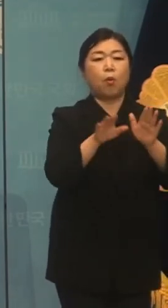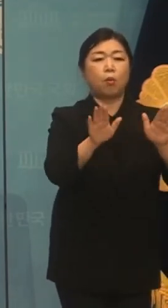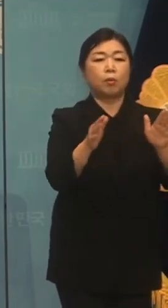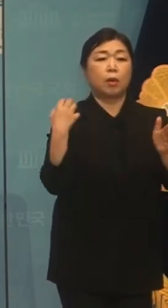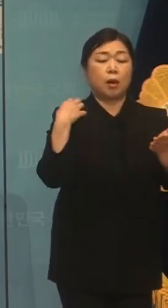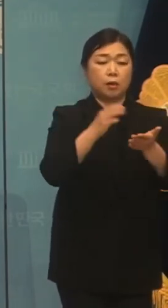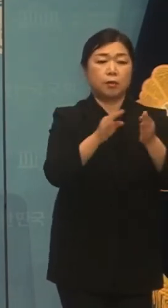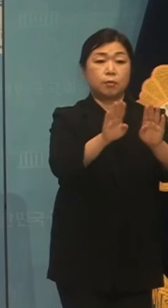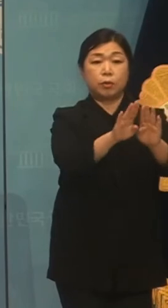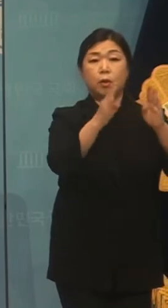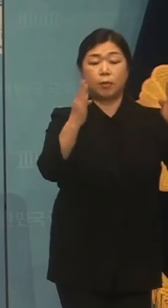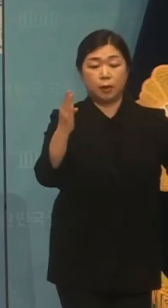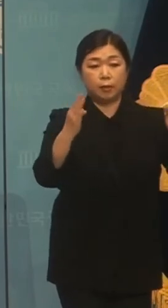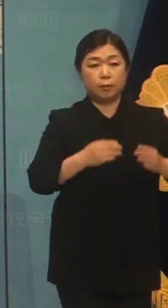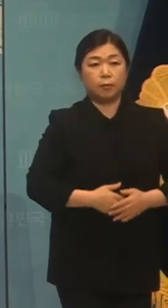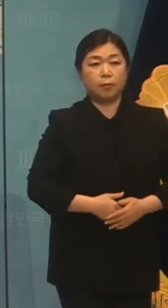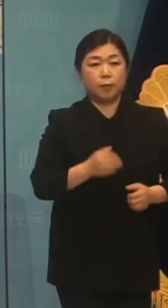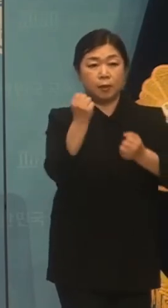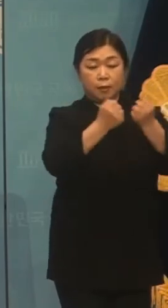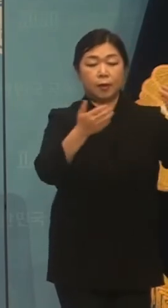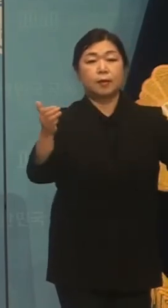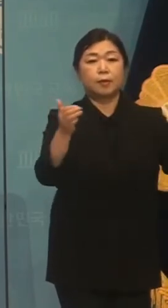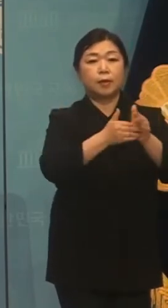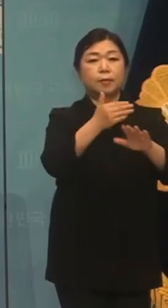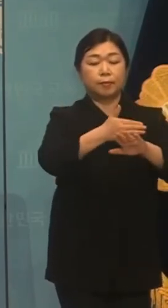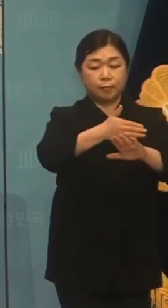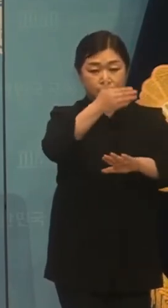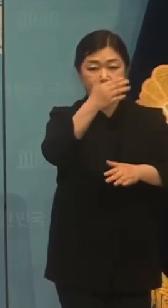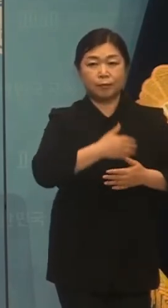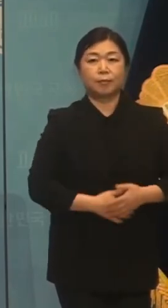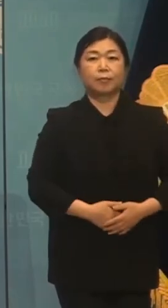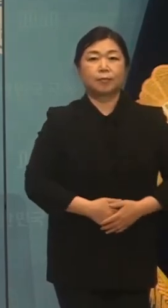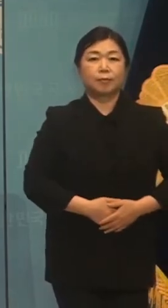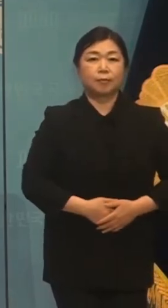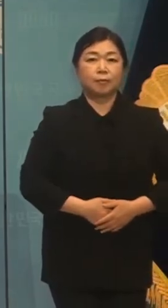다시 개봉한다고 합니다. 이상 그렇게 마칩니다. 감사합니다. 좋습니다.